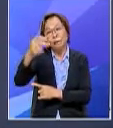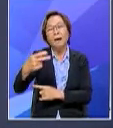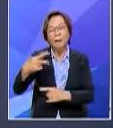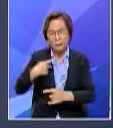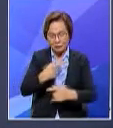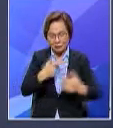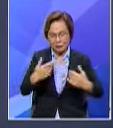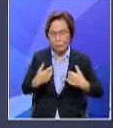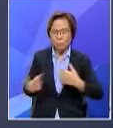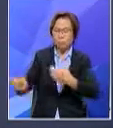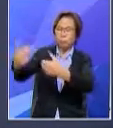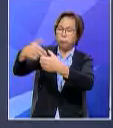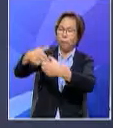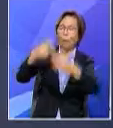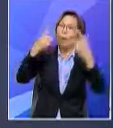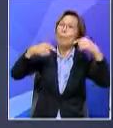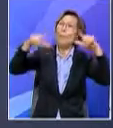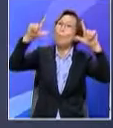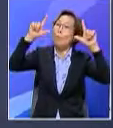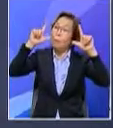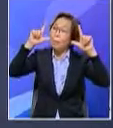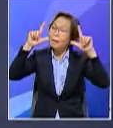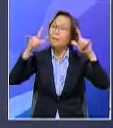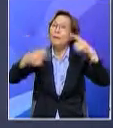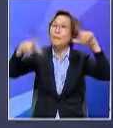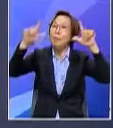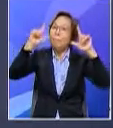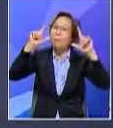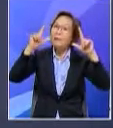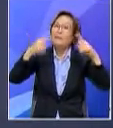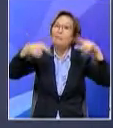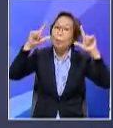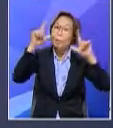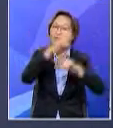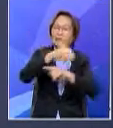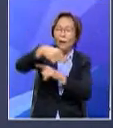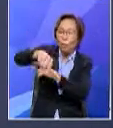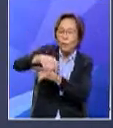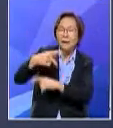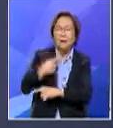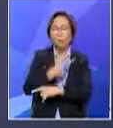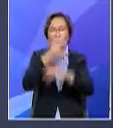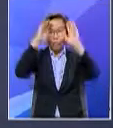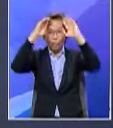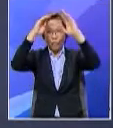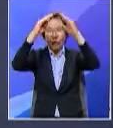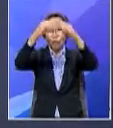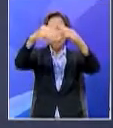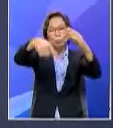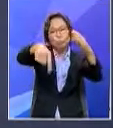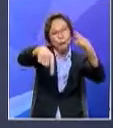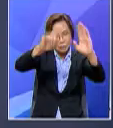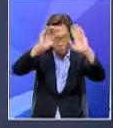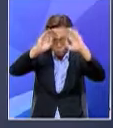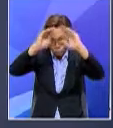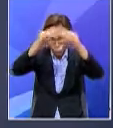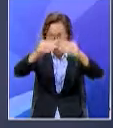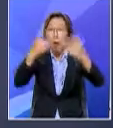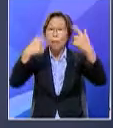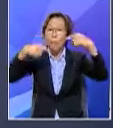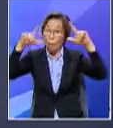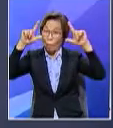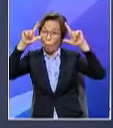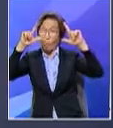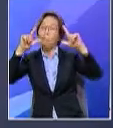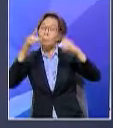penglibatan ataupun penilaian dari sudut populariti dan juga kualiti tapi fokus kita sebenarnya pada kualiti kita tahu populariti